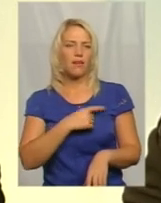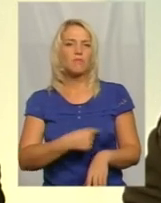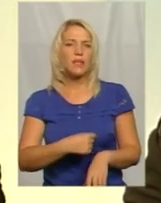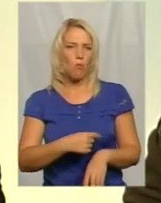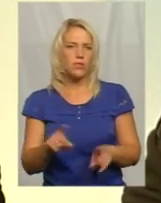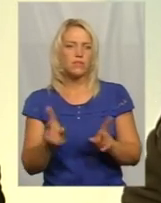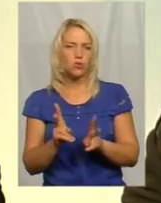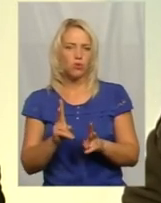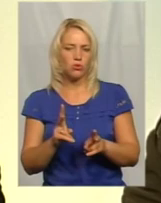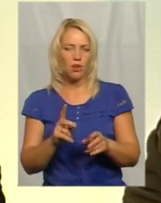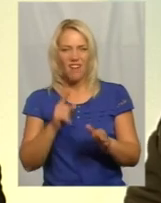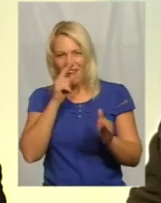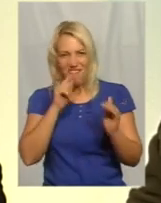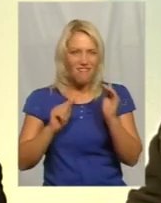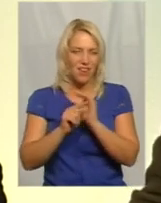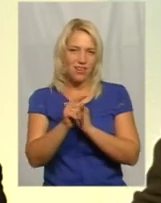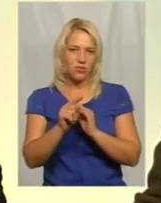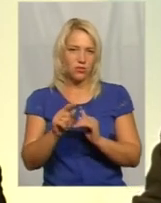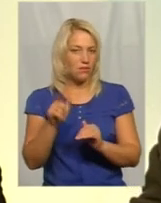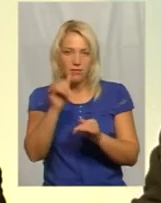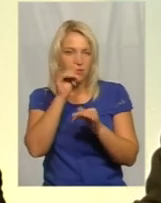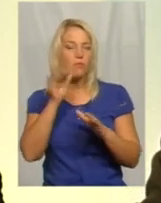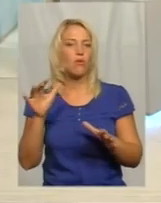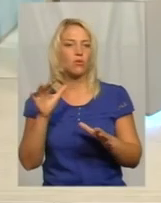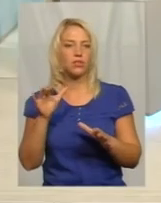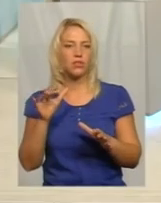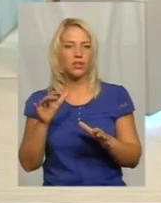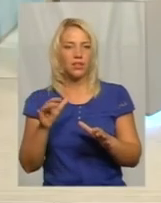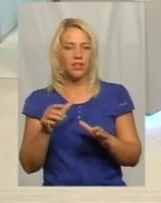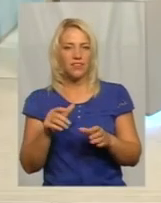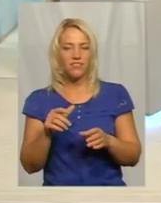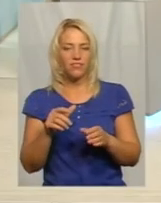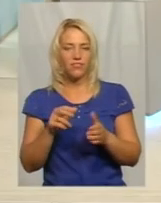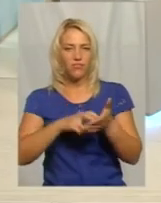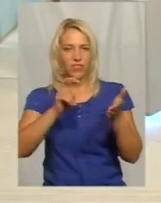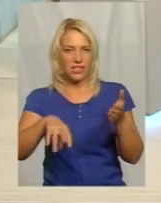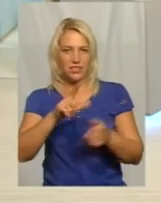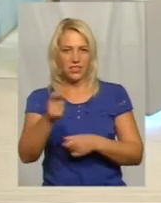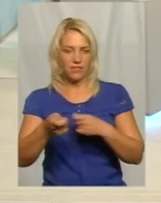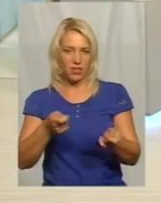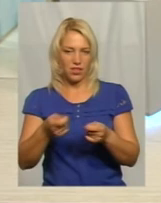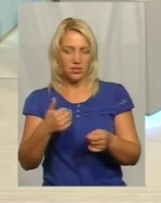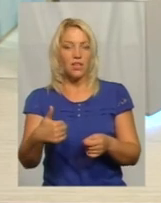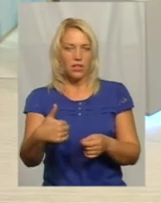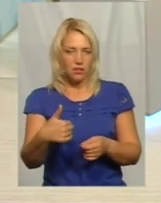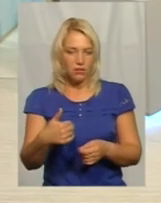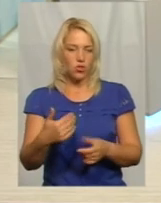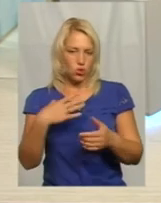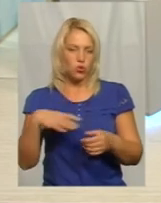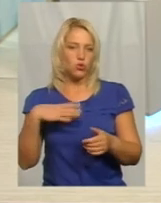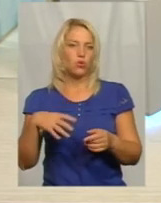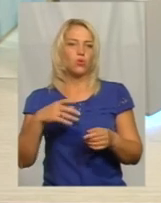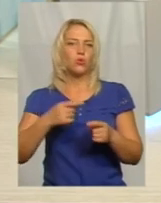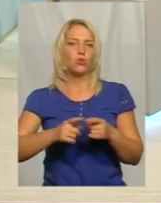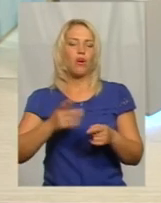які лезуть, вони не можуть влезти з власи. Я жду, коли у людей проснеться елементарне чувство